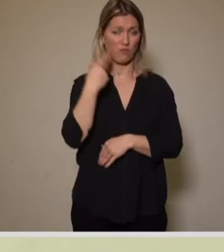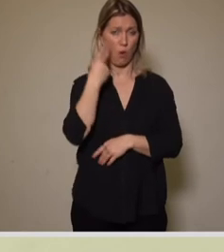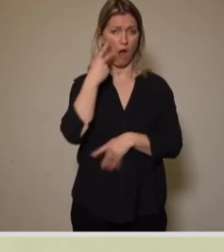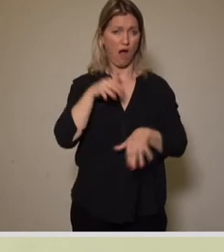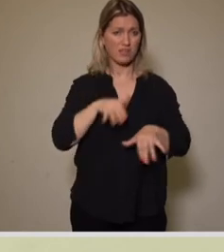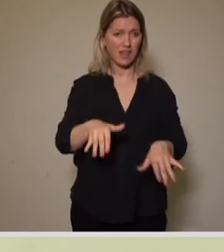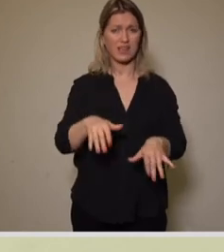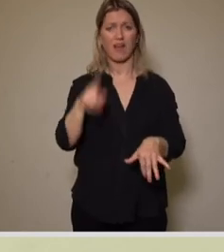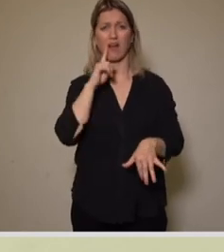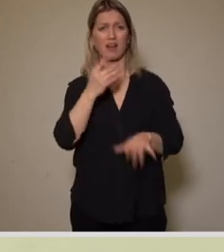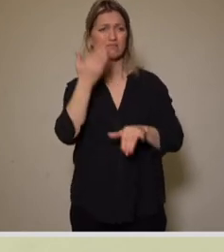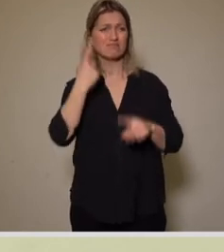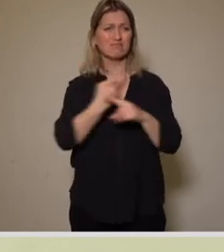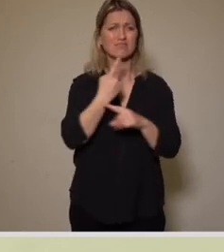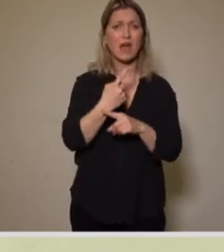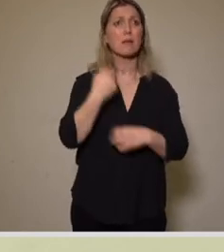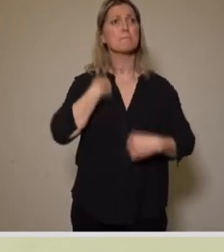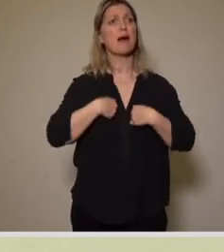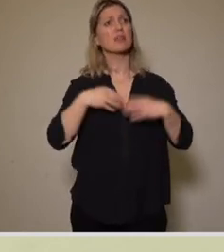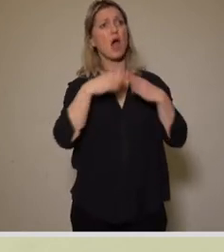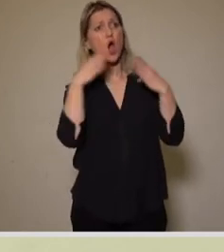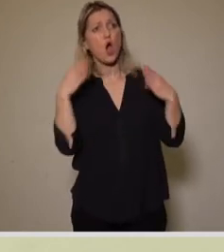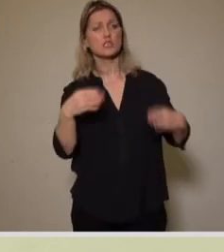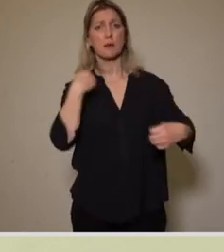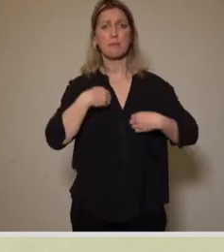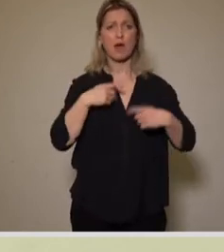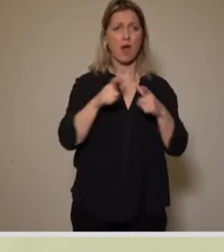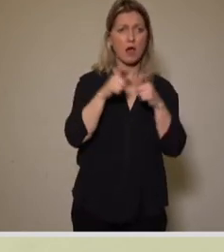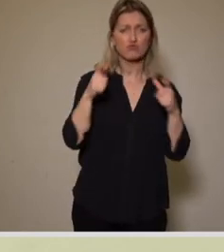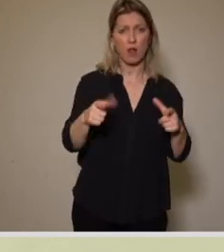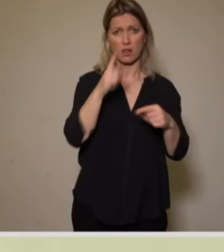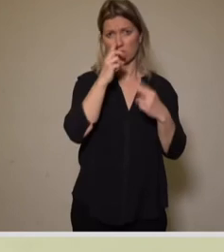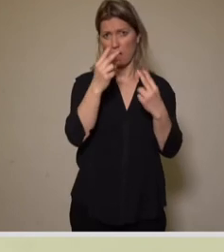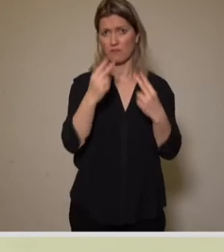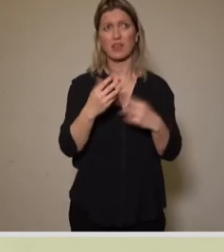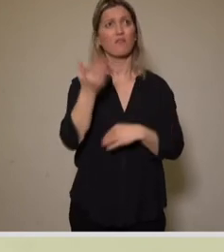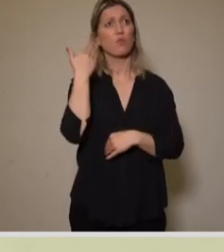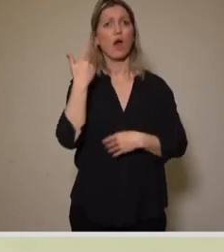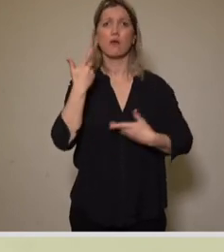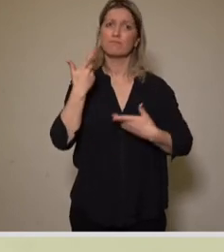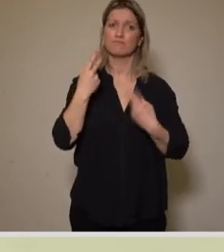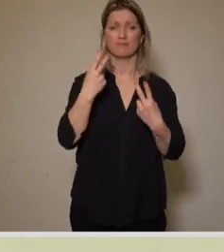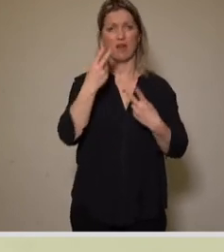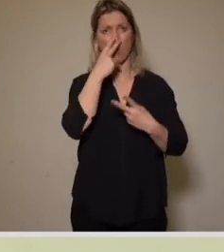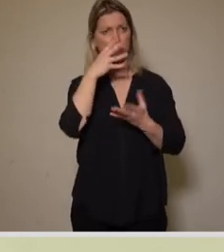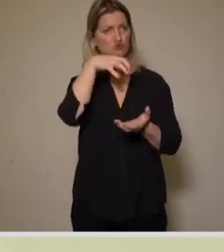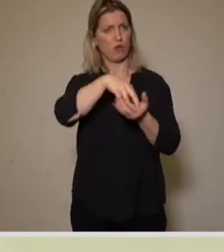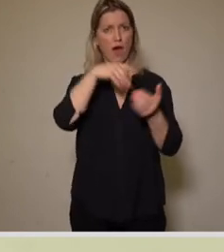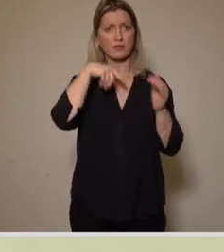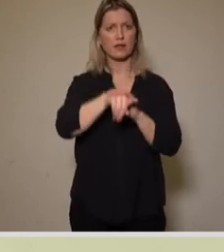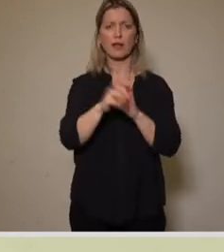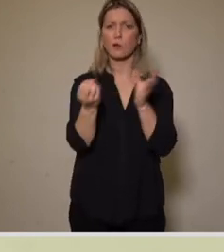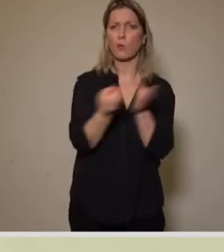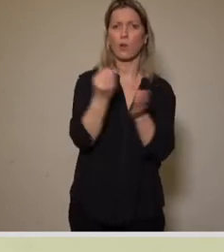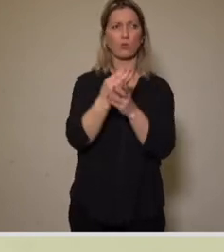Bäder, Badehäuser und später auch unsere Badeanstalten eine große Rolle im kulturellen und sozialen Zusammenleben einer Stadt. Ebenso